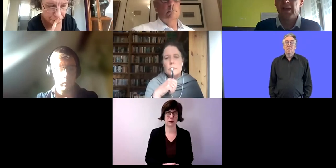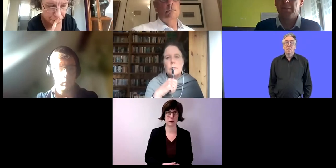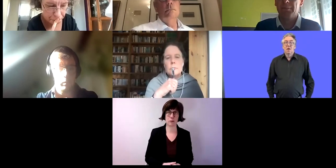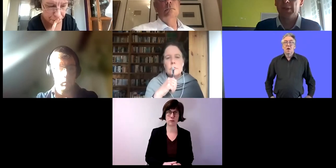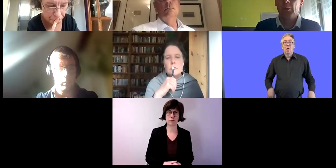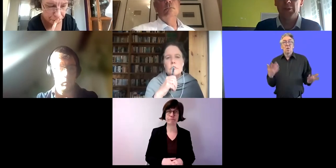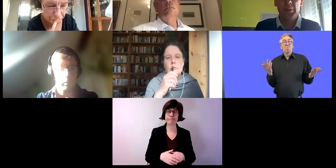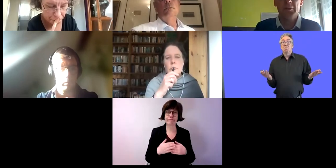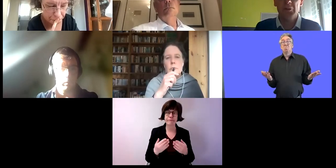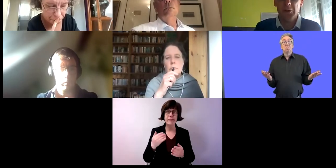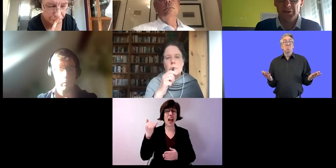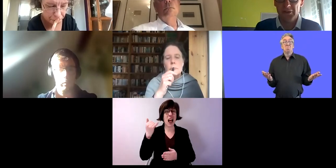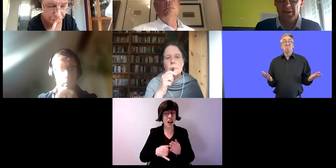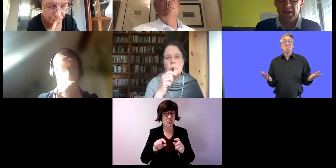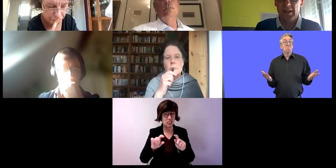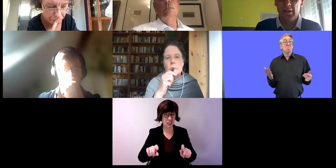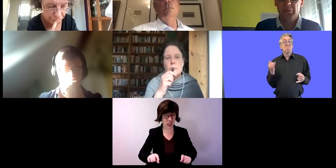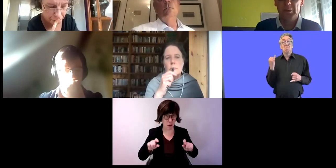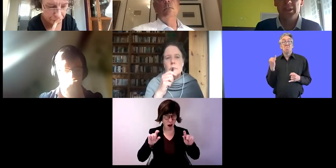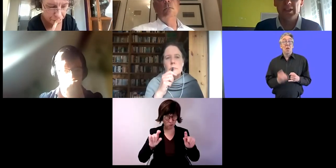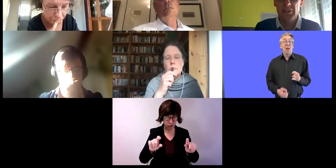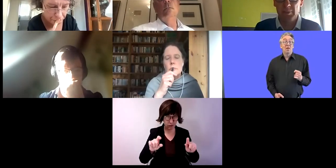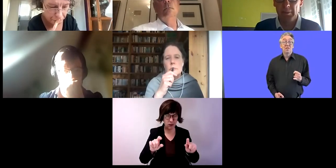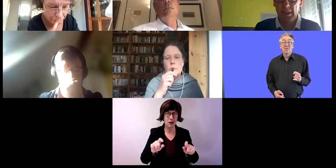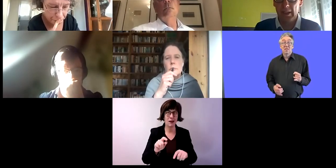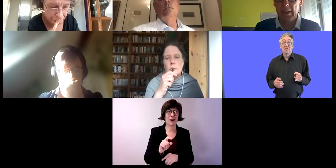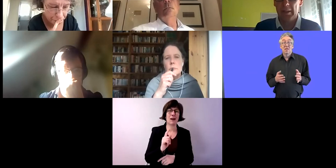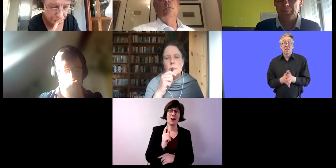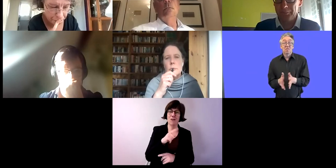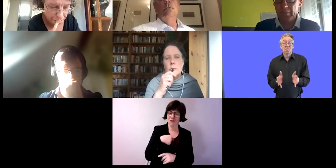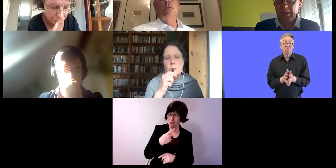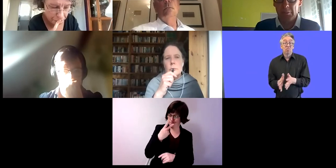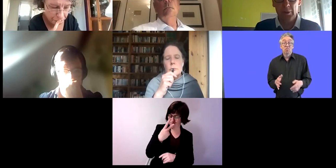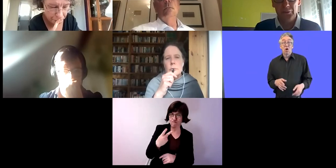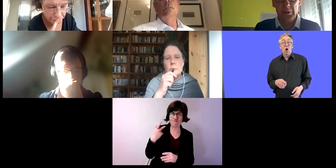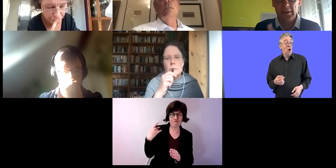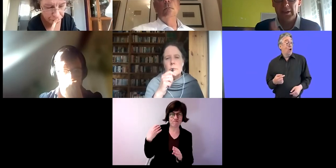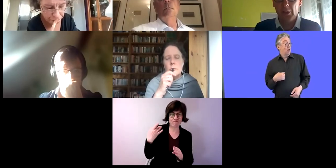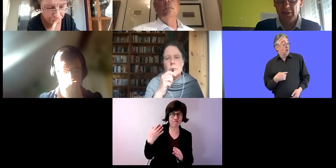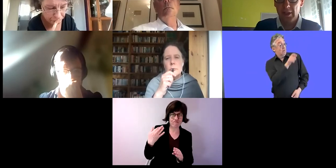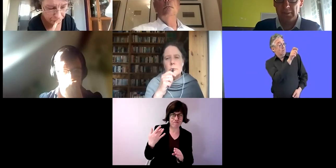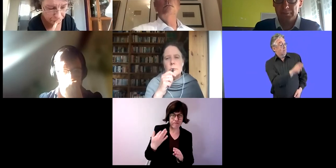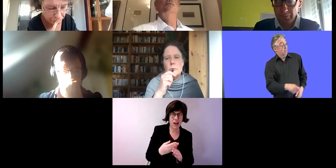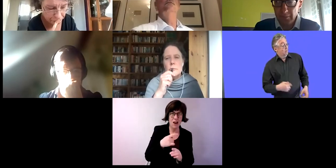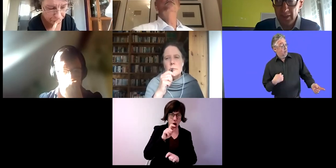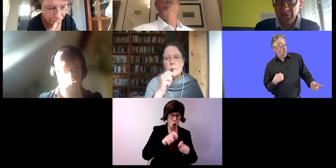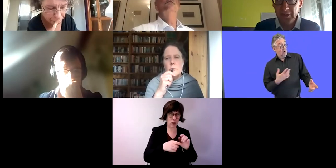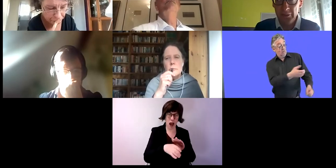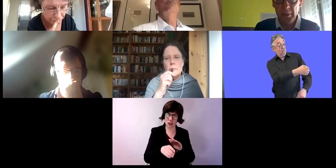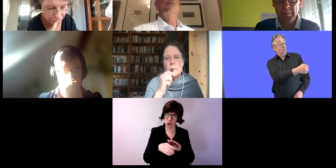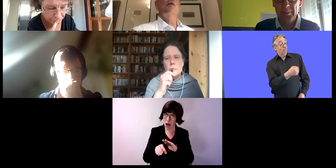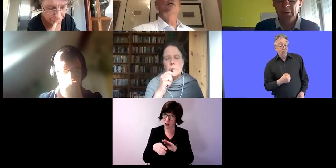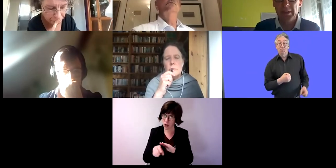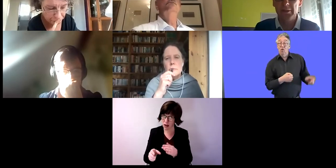Vielleicht noch eine letzte Sache. Wir haben festgestellt, wenn wir Leute einstellen,